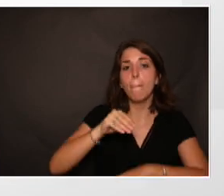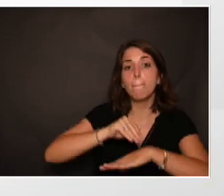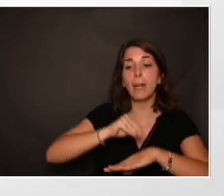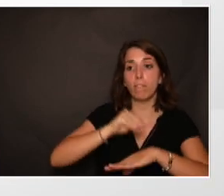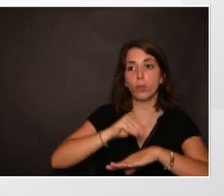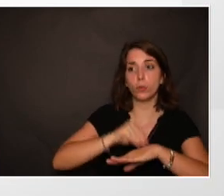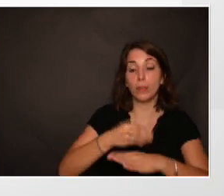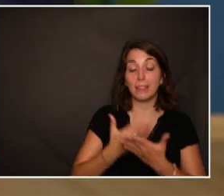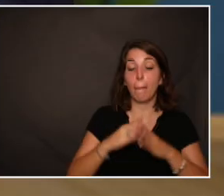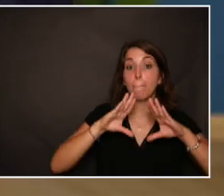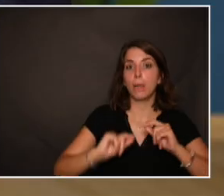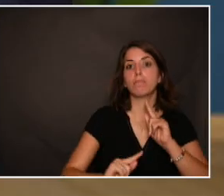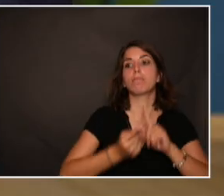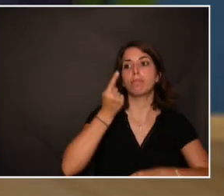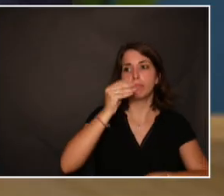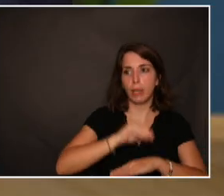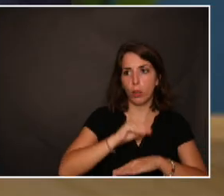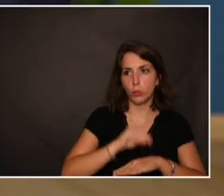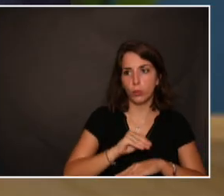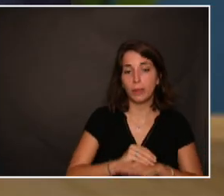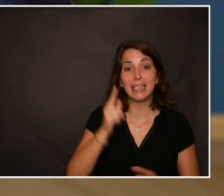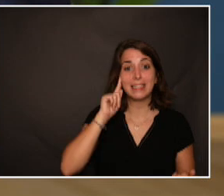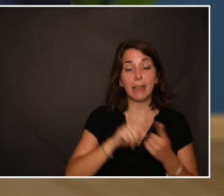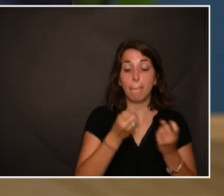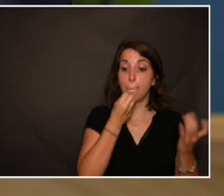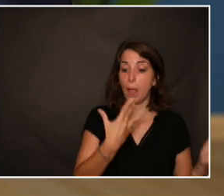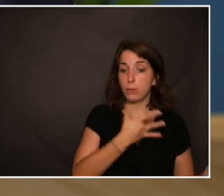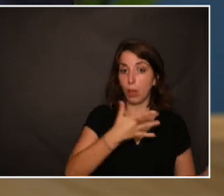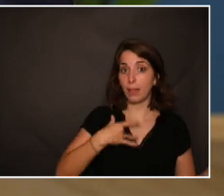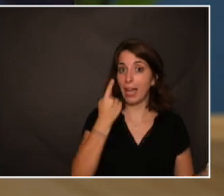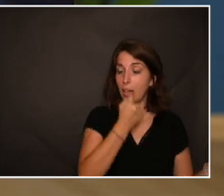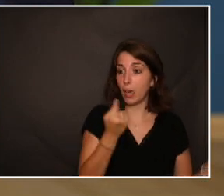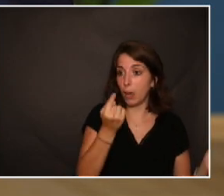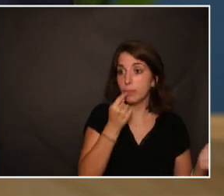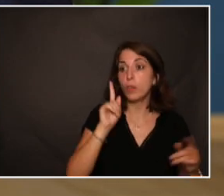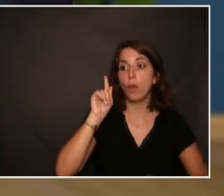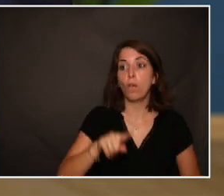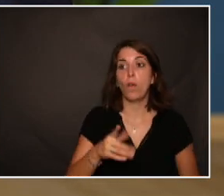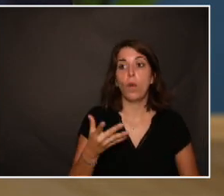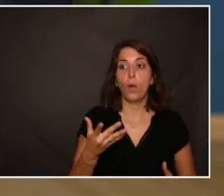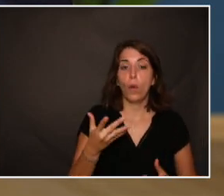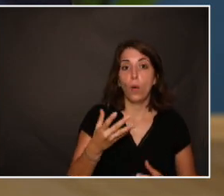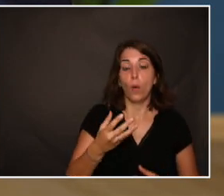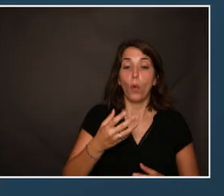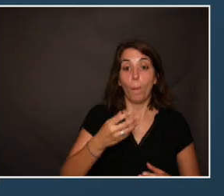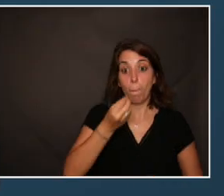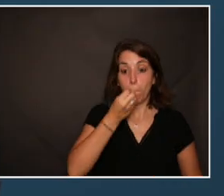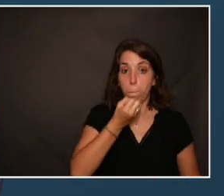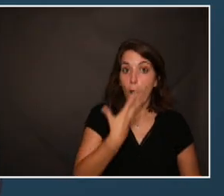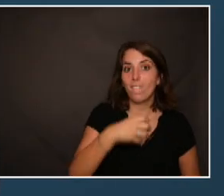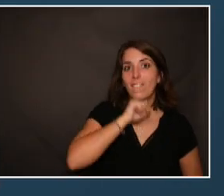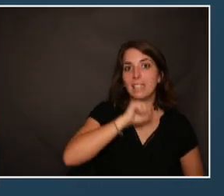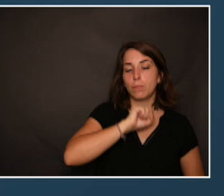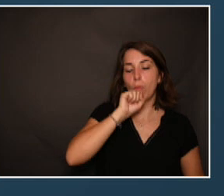place importante pour maintenir une bonne santé buccodentaire, mais pour avoir un vieillissement de bonne qualité d'une manière